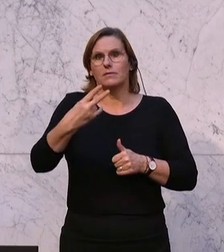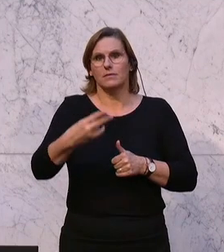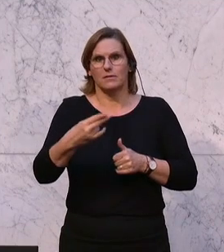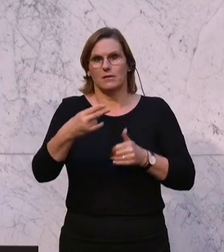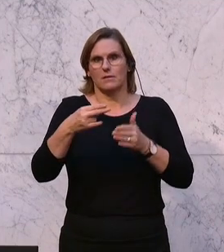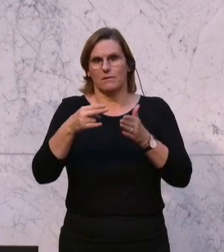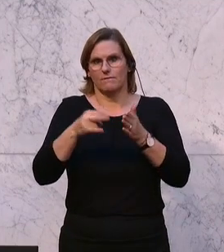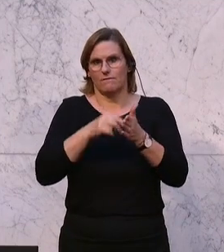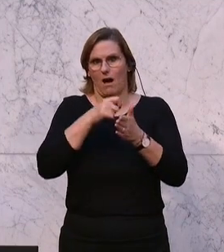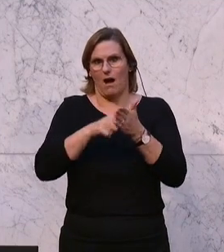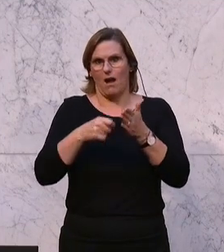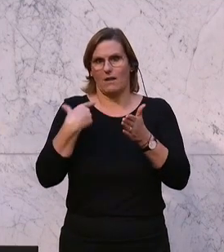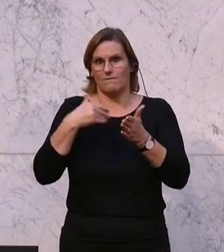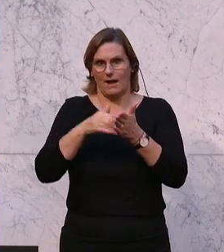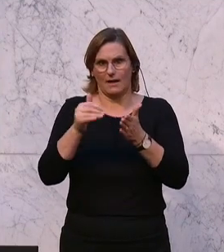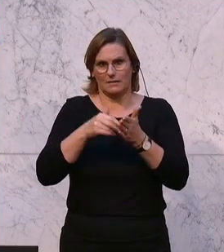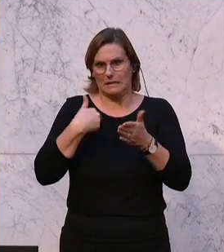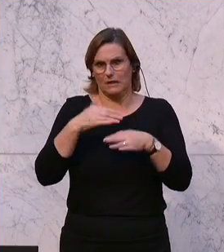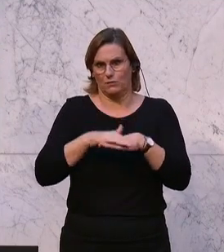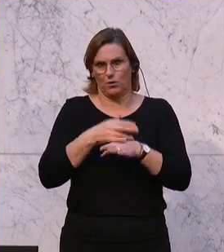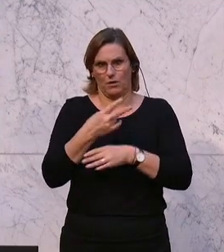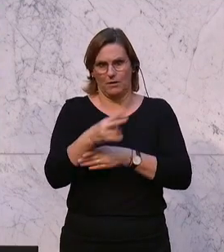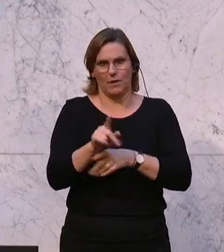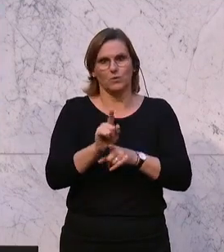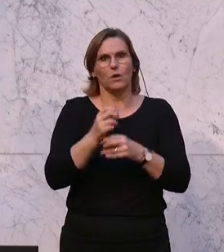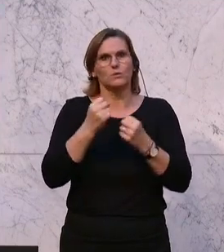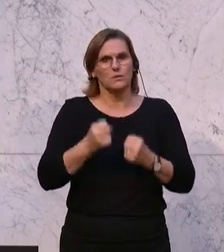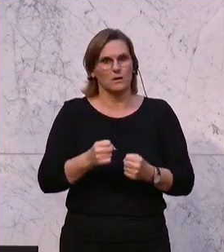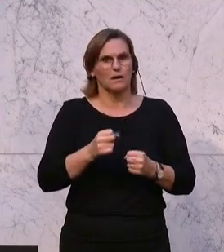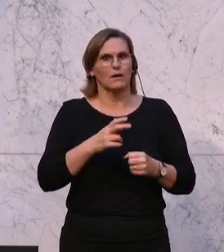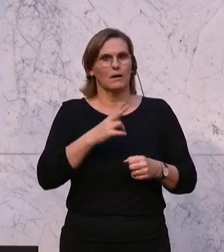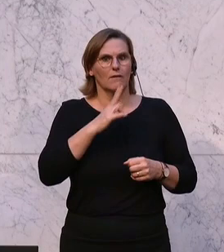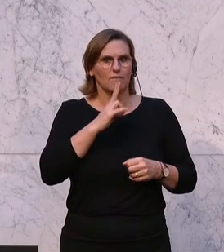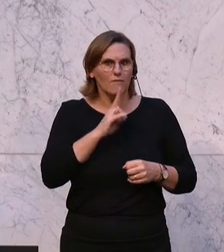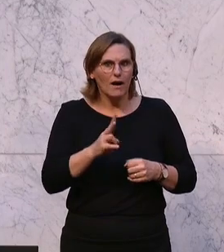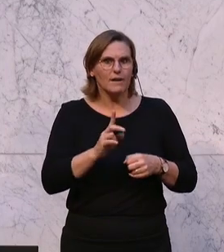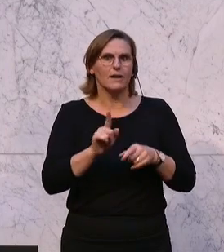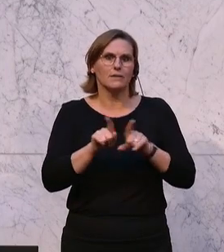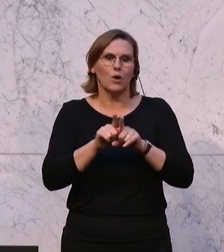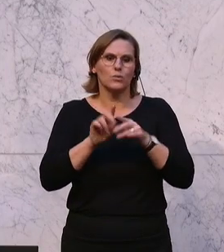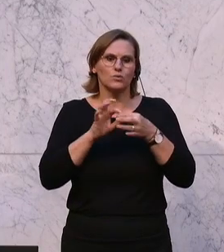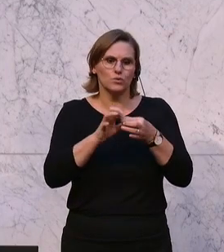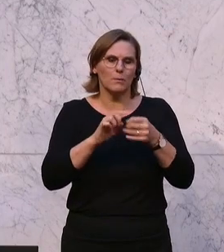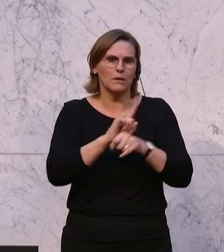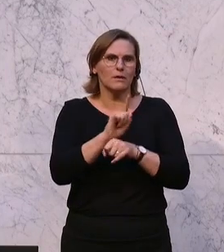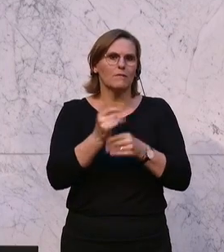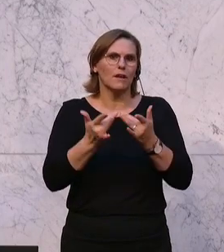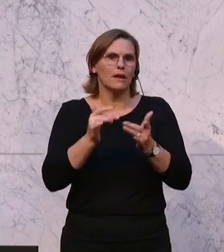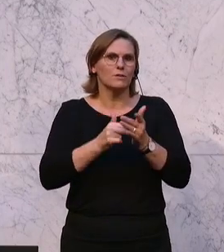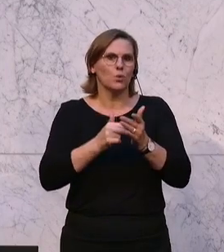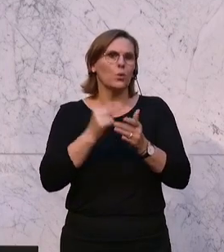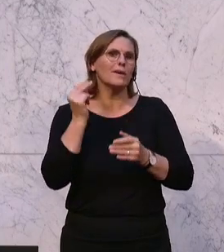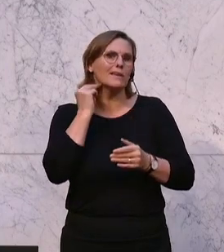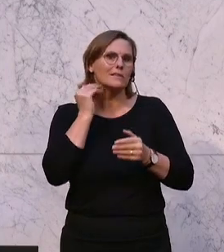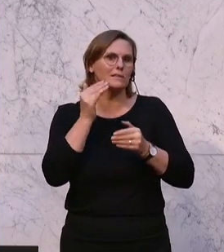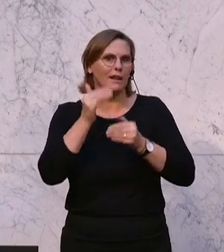nicht mehr weitergehen. Und seien Sie versichert, die Wahrheit ist eine Tochter der Zeit. Genießen Sie vielleicht jetzt noch Ihre letzten paar Sitzungen